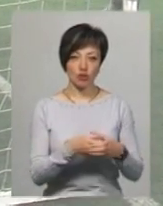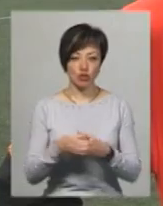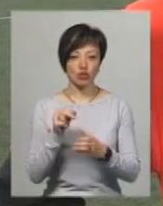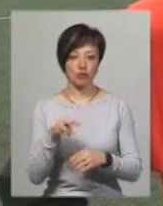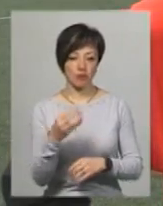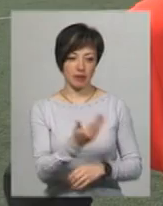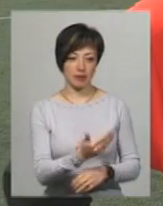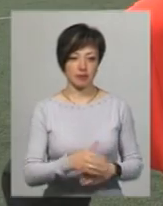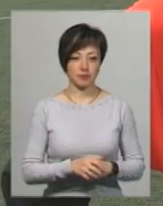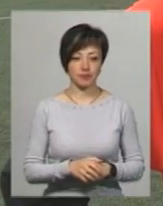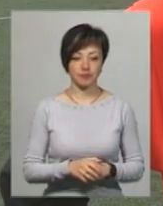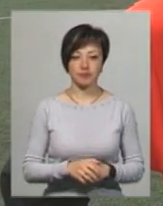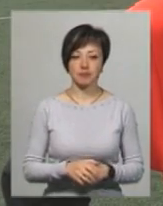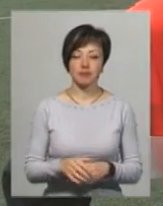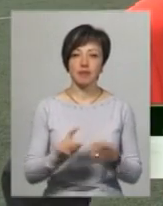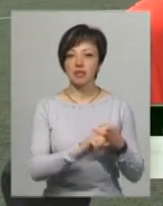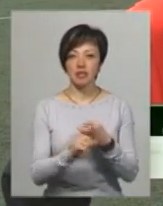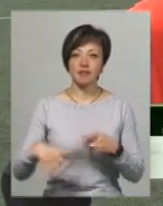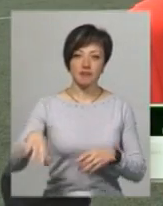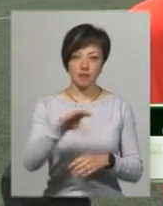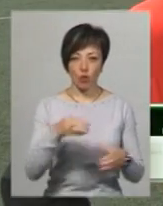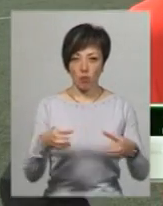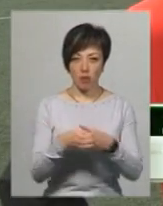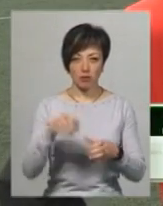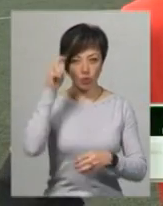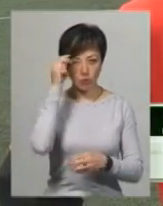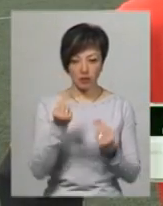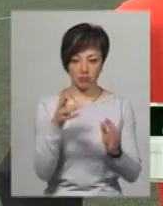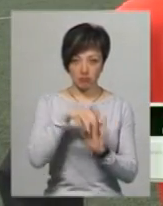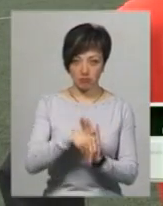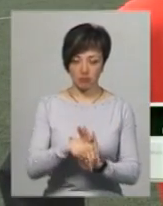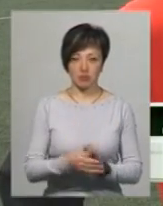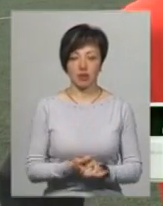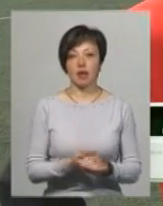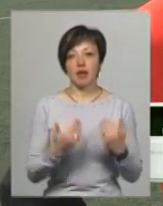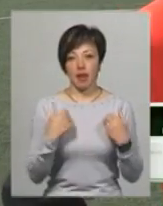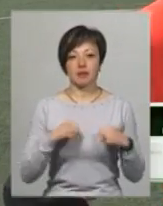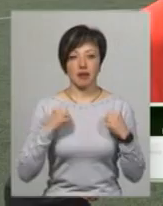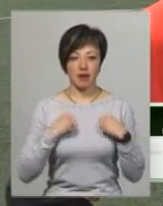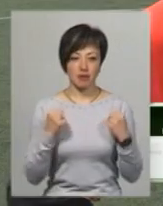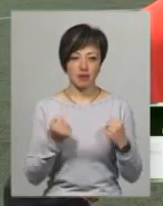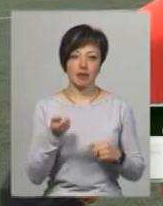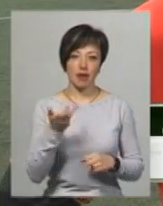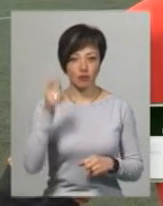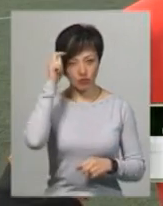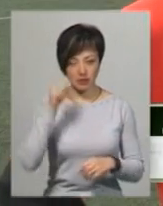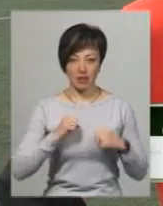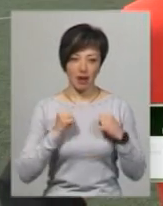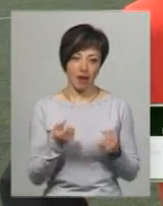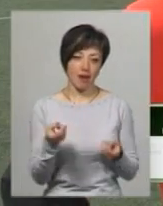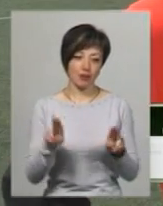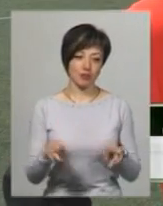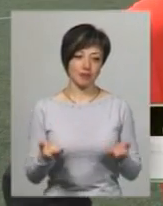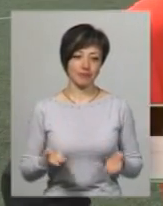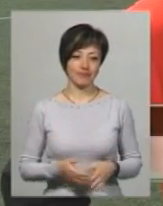їхню. Залежить всієї команди, від цих хлопців, які грають в команді. Я стараюся, пару-двіх стараються, ну